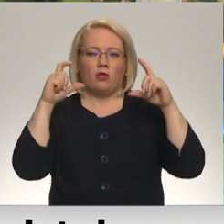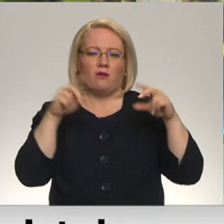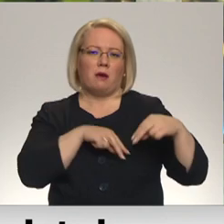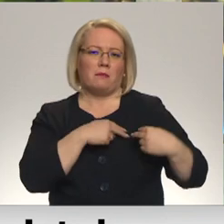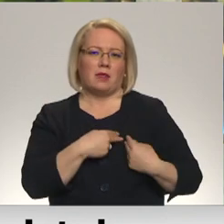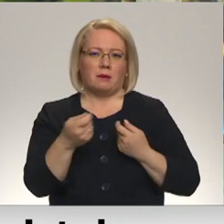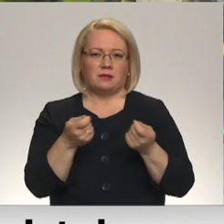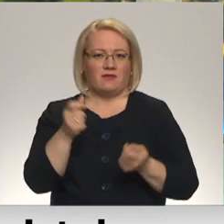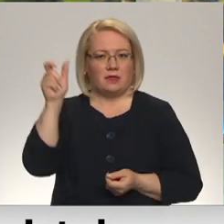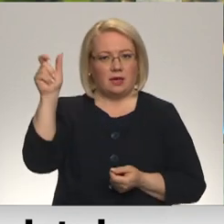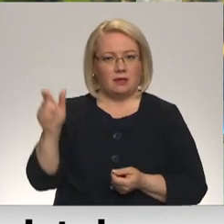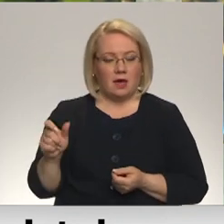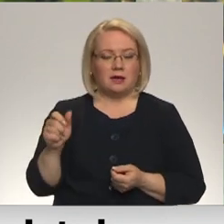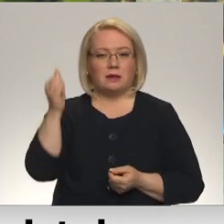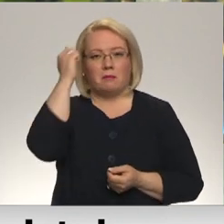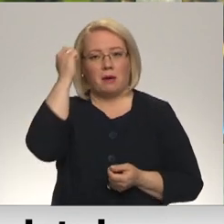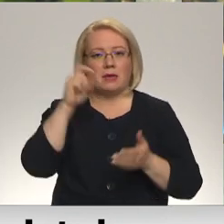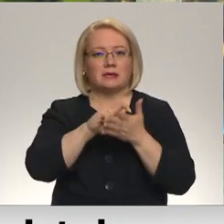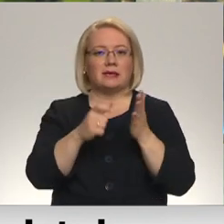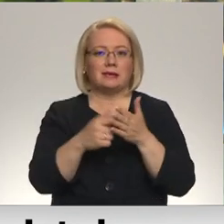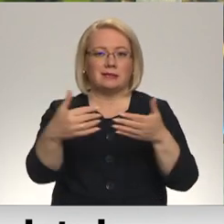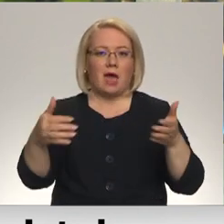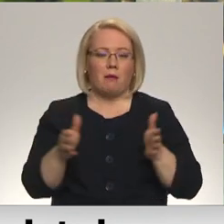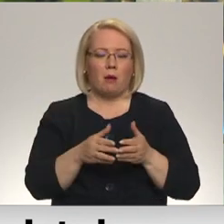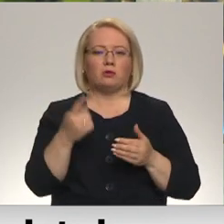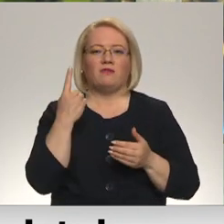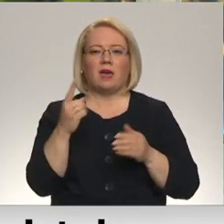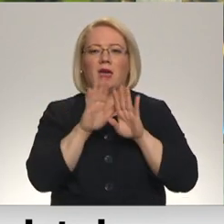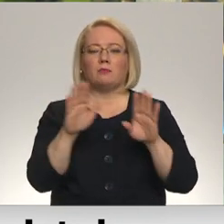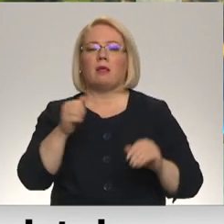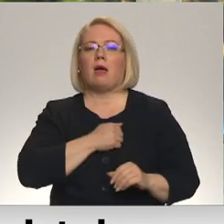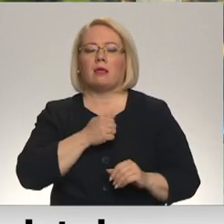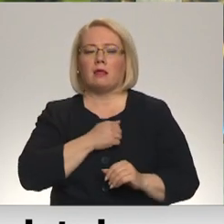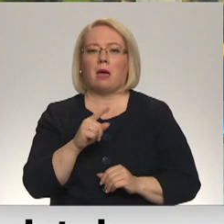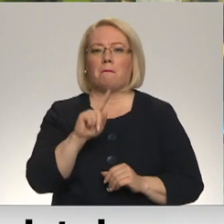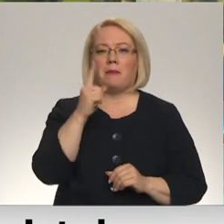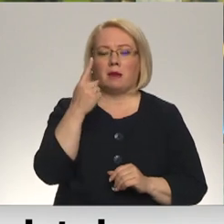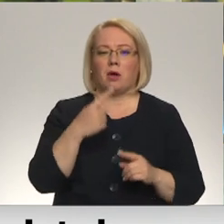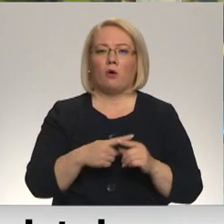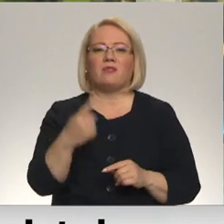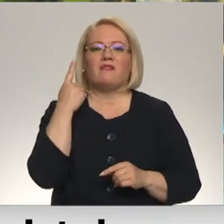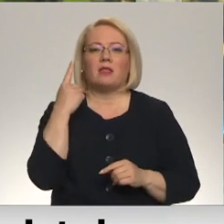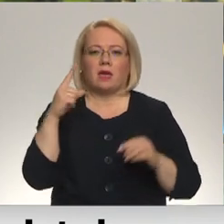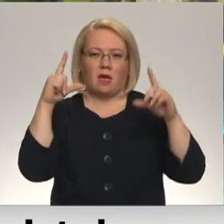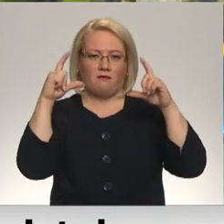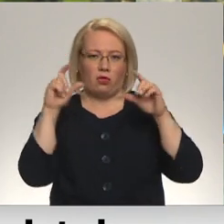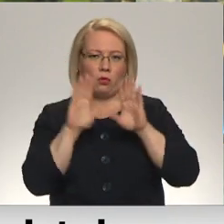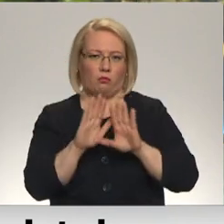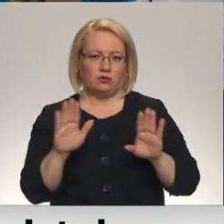Plič. Piemiņas istaba turmāk būs viena no ekspozīcijām Latgalē pirmajā un vienīgajā fotomuzejā.